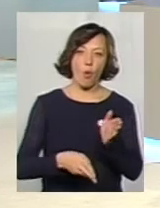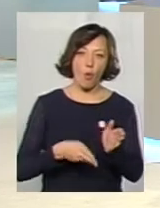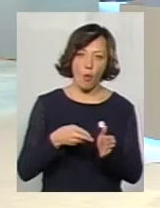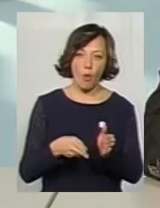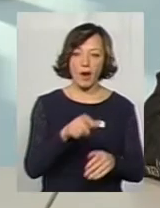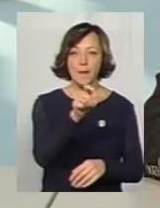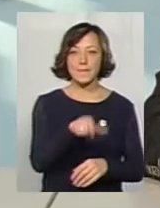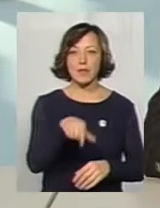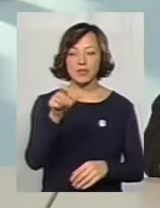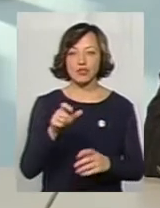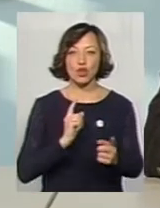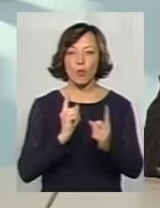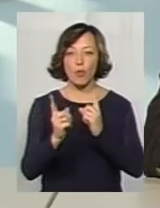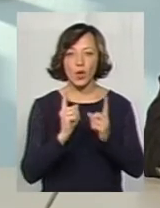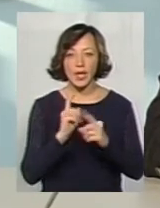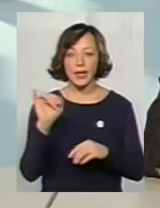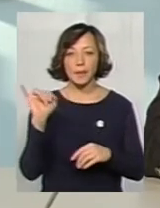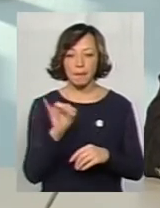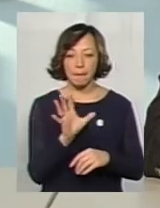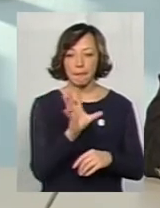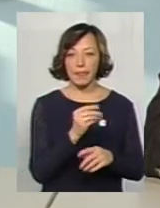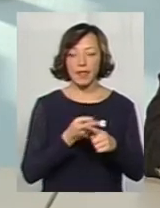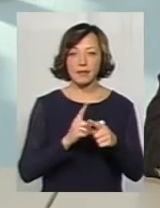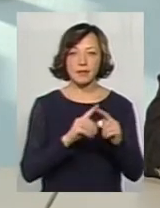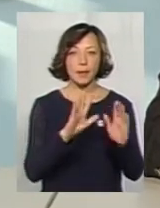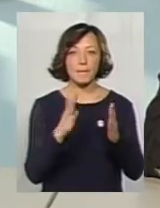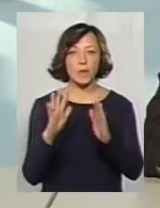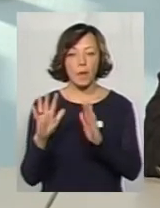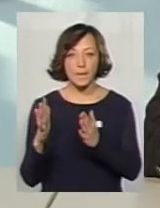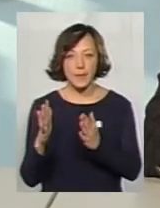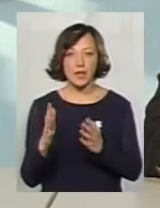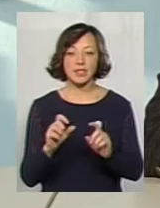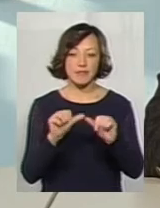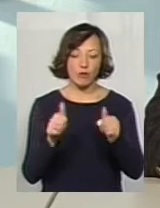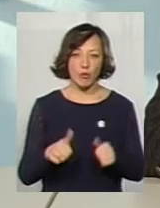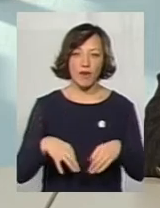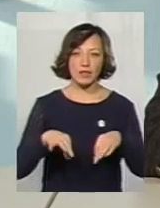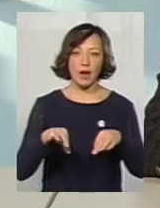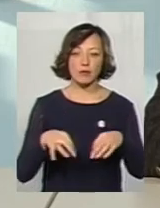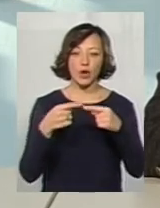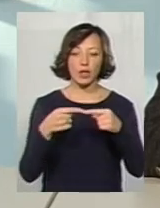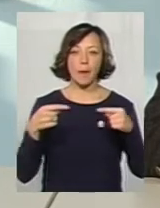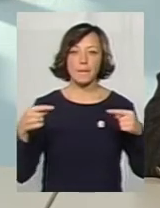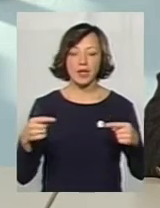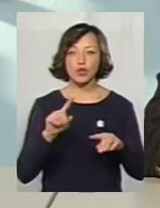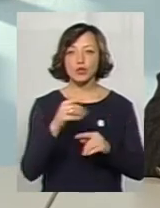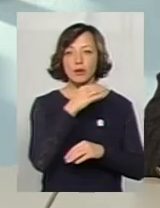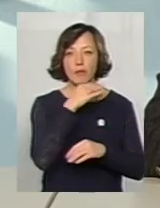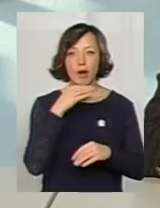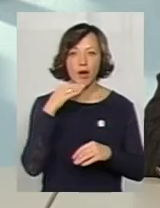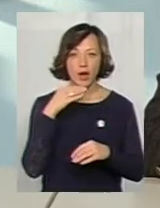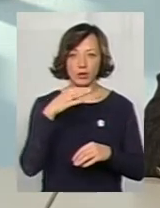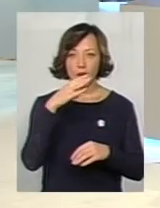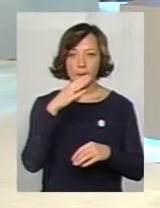пасажиропотік. І, виходячи з всіх цих моментів, власне, сформована та транспортна мережа, дуже багато, до речі,